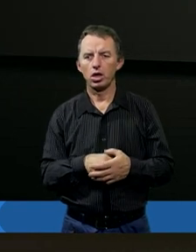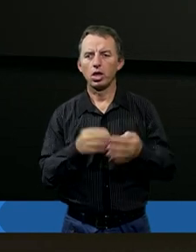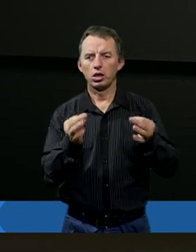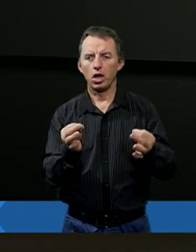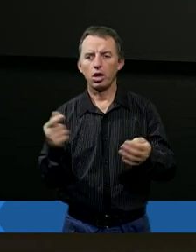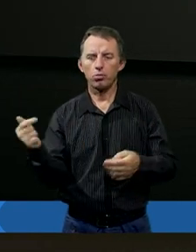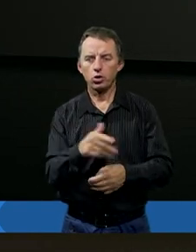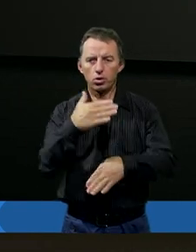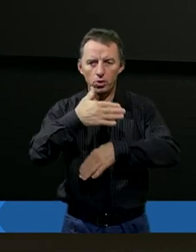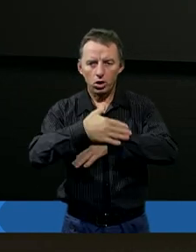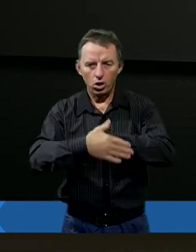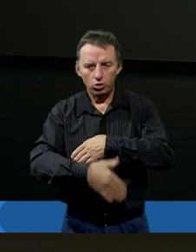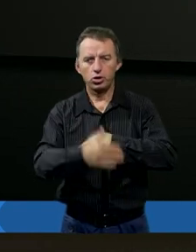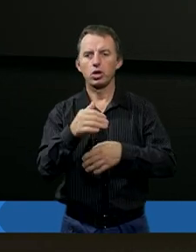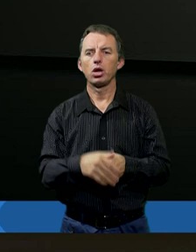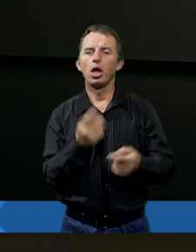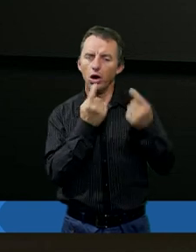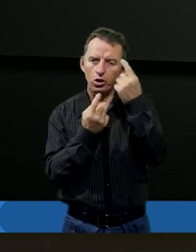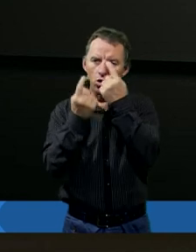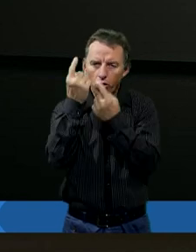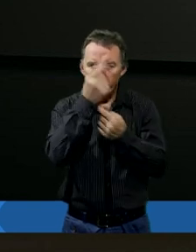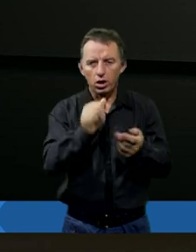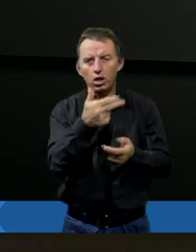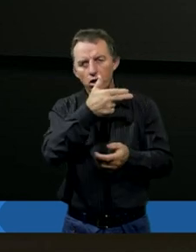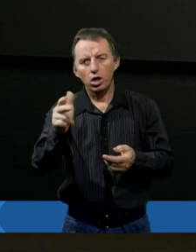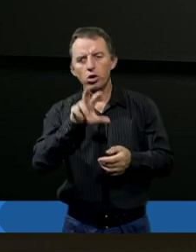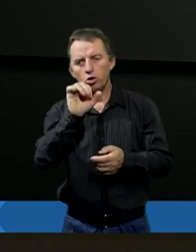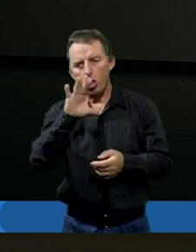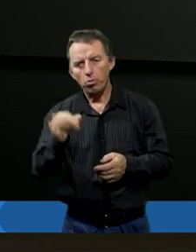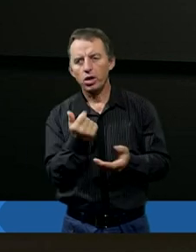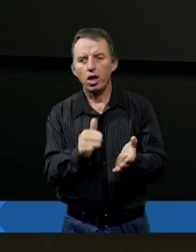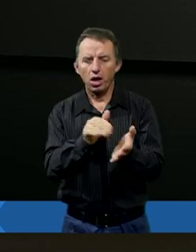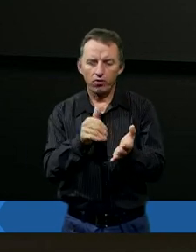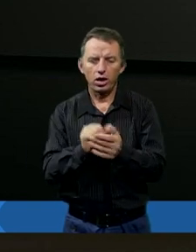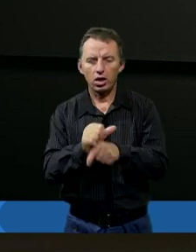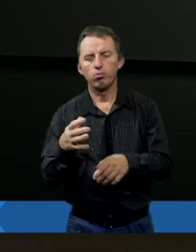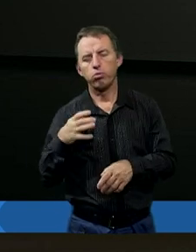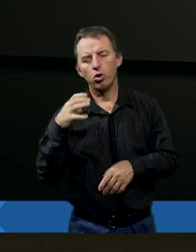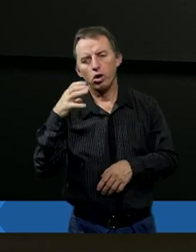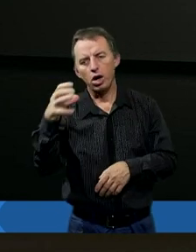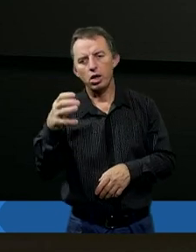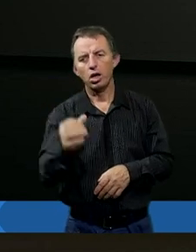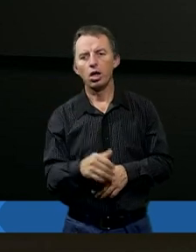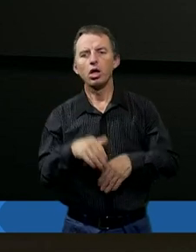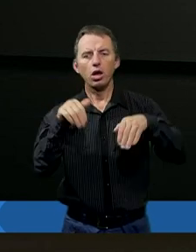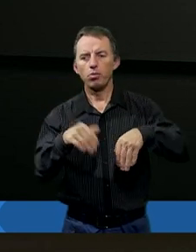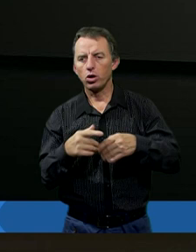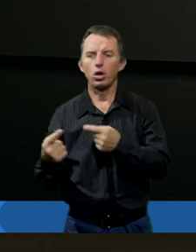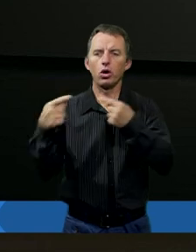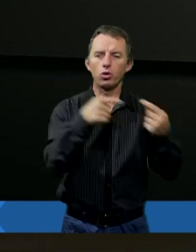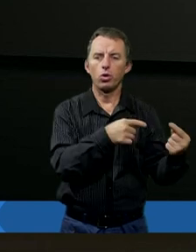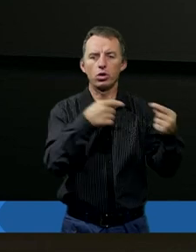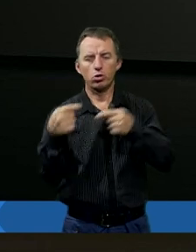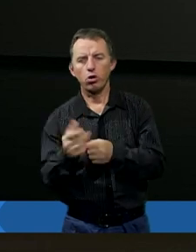Teraz musimy już kończyć rozważania na ten temat, chociaż Księga Joba jest niezwykle bogata i można o niej